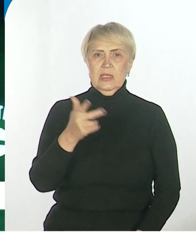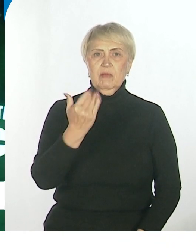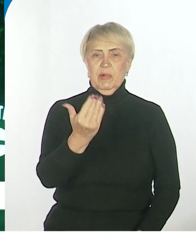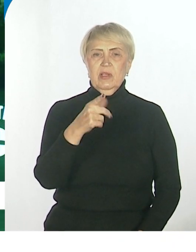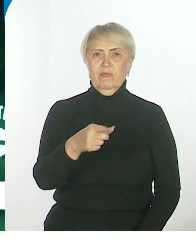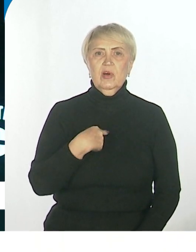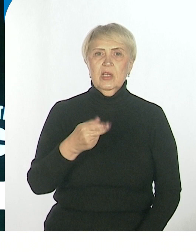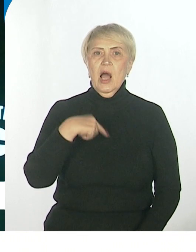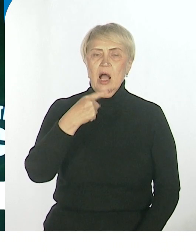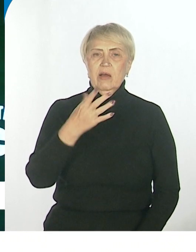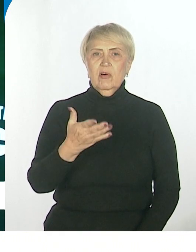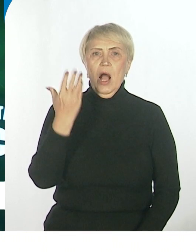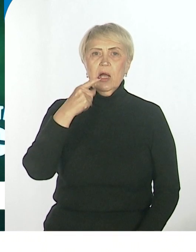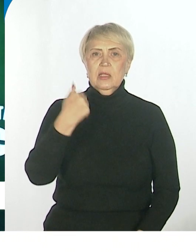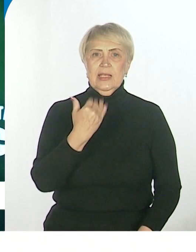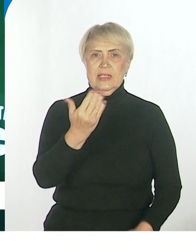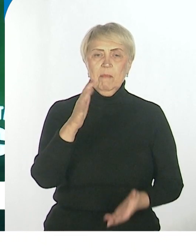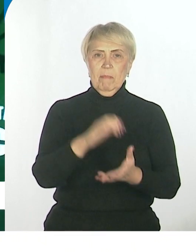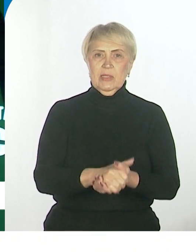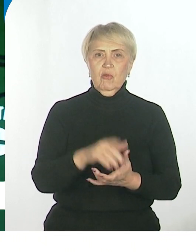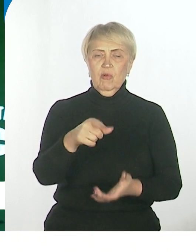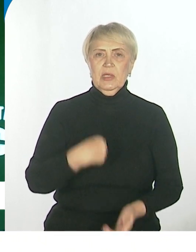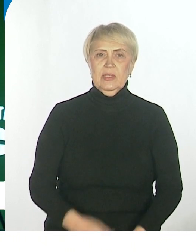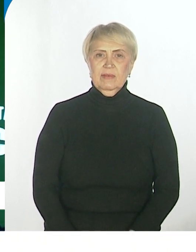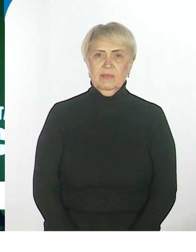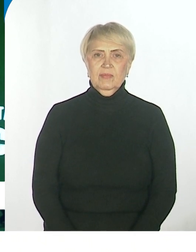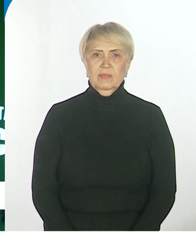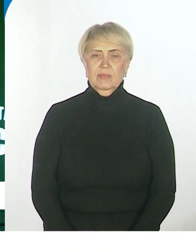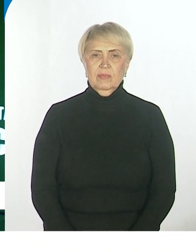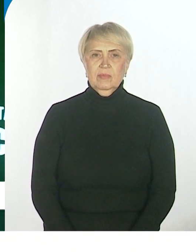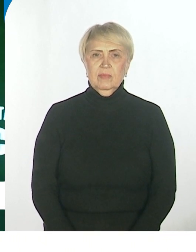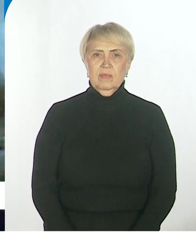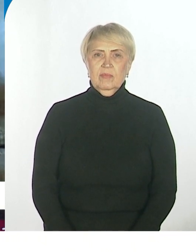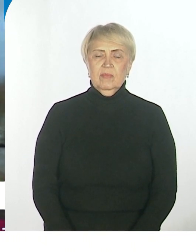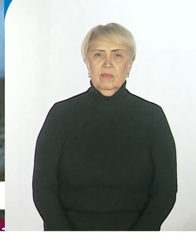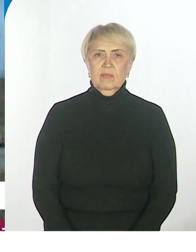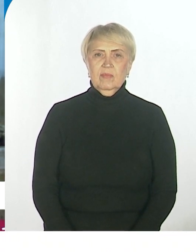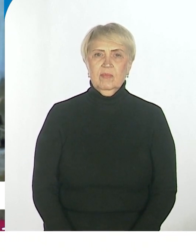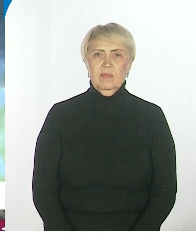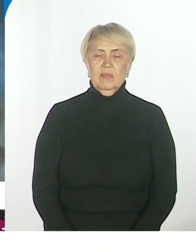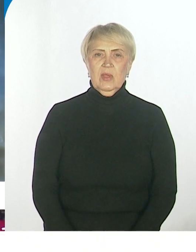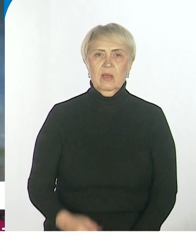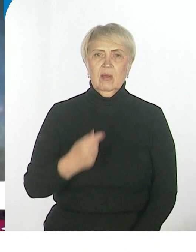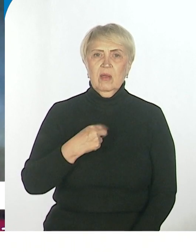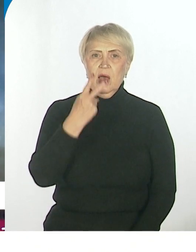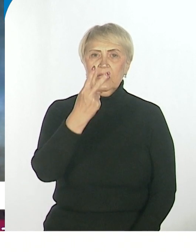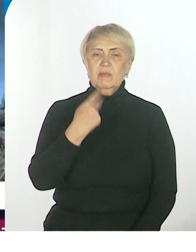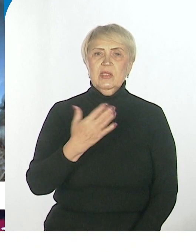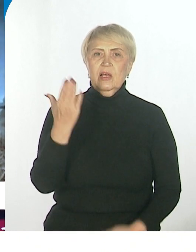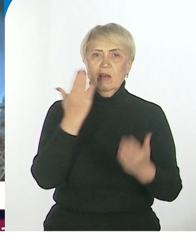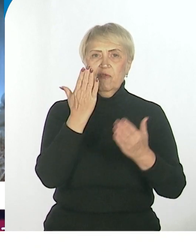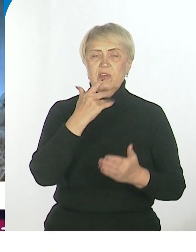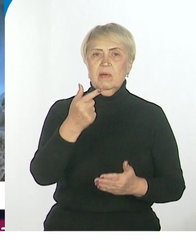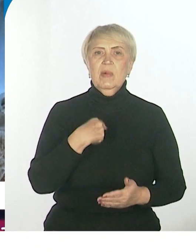не то что дети, я сам, когда с ним познакомился, я говорю, Владимир Ильич, расскажи, как это было, я фильм смотрел, и, конечно,